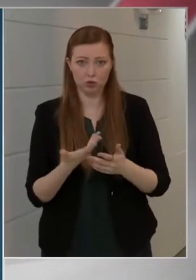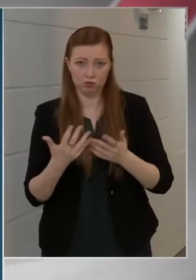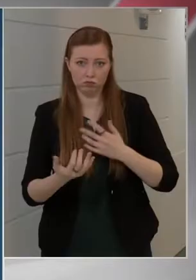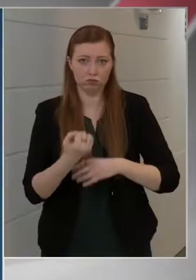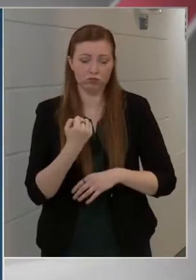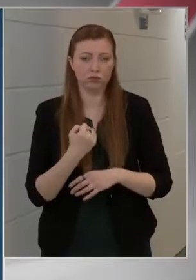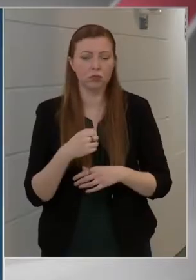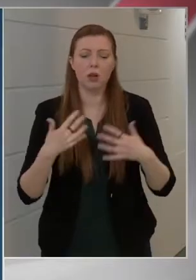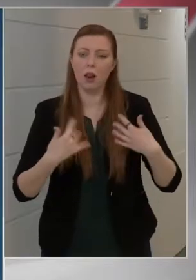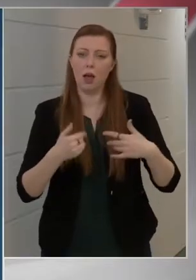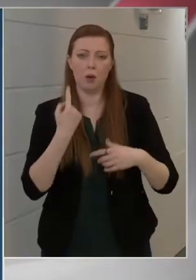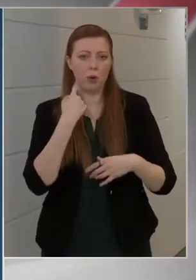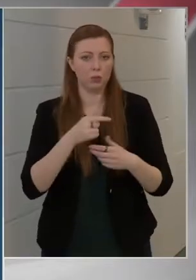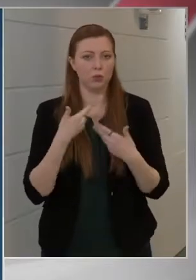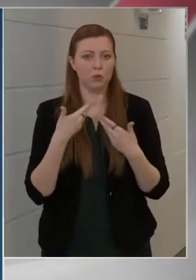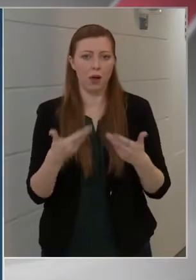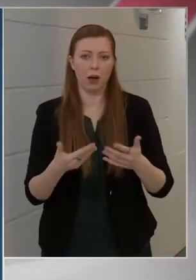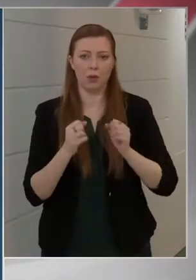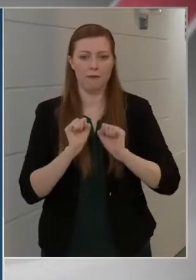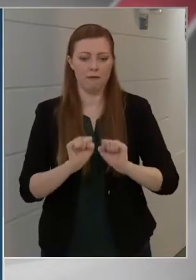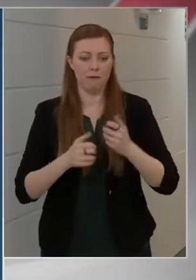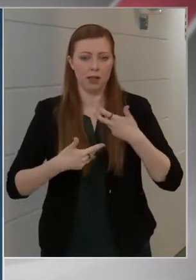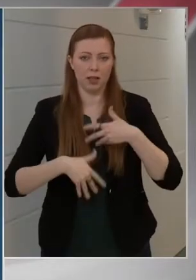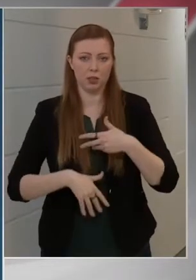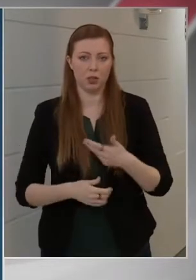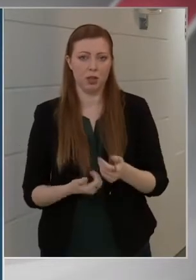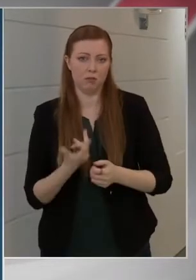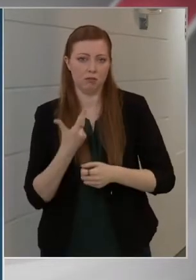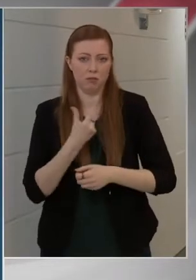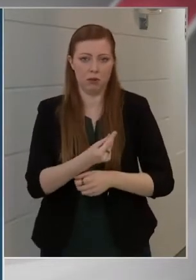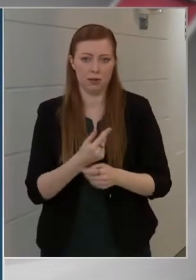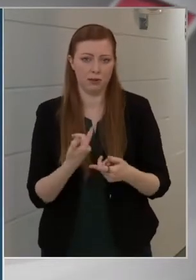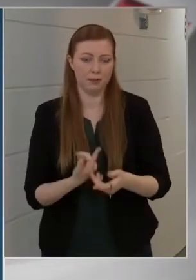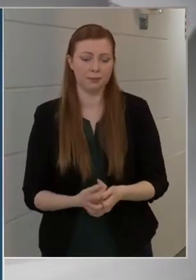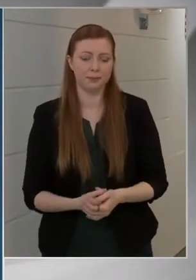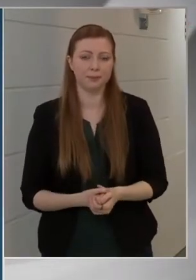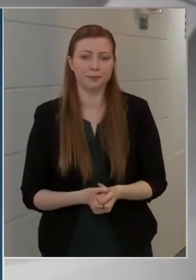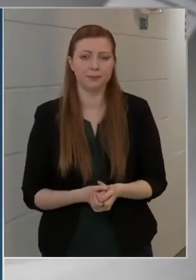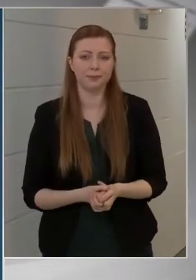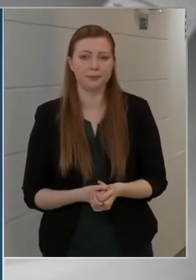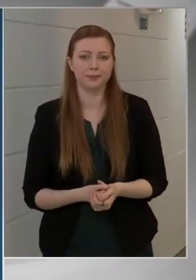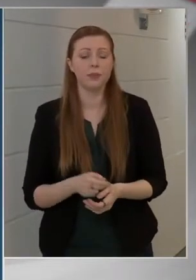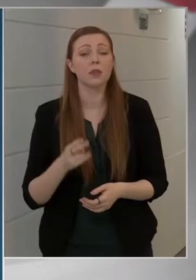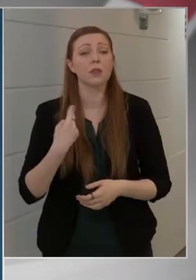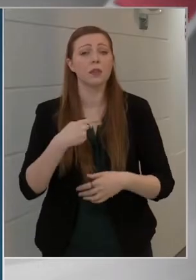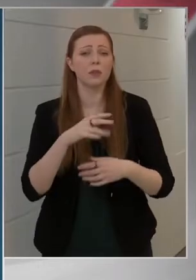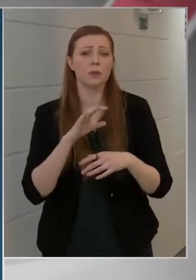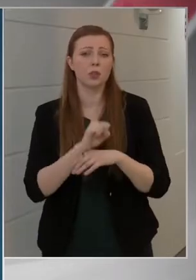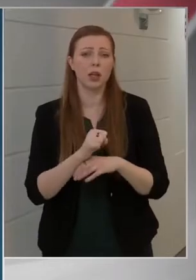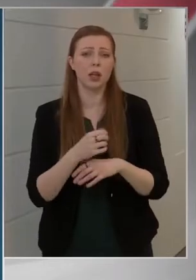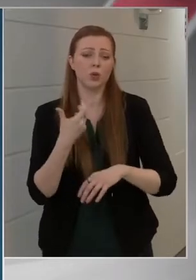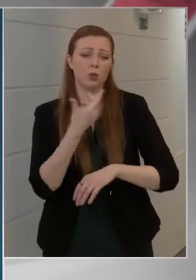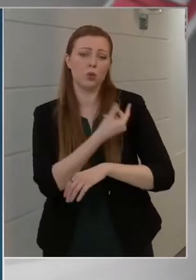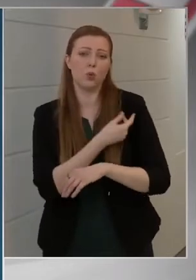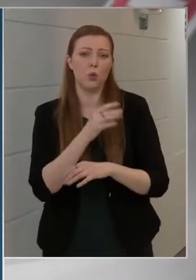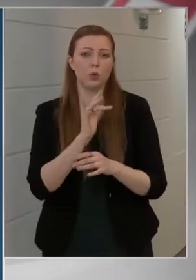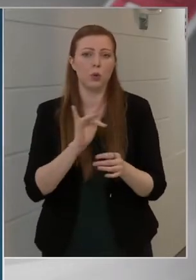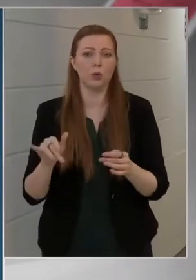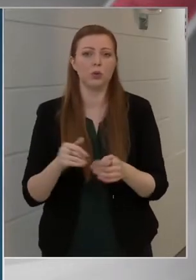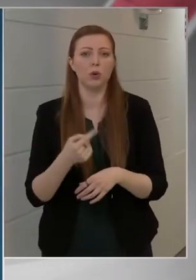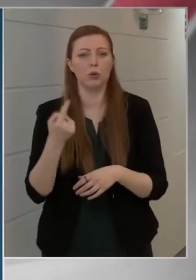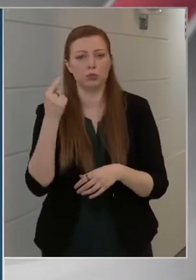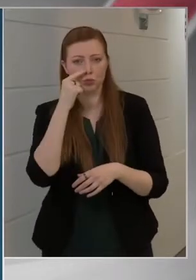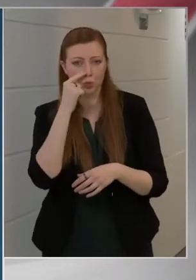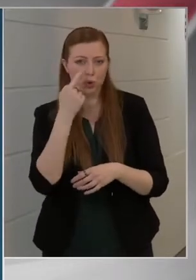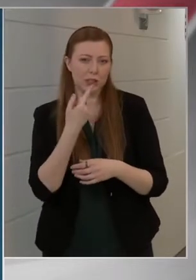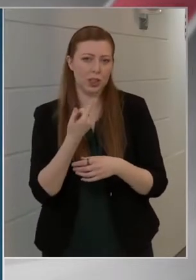lehető leghamarabb megkapja a védettséget jelentő vakcinát. Továbbra is elérhető az oltópontokon az orosz Sputnik